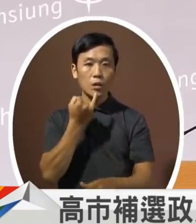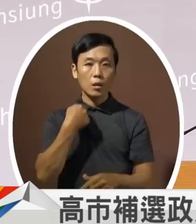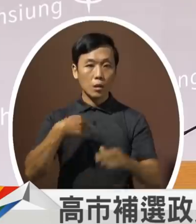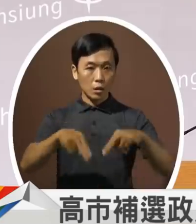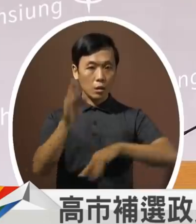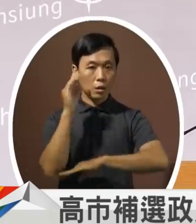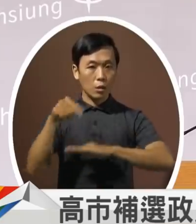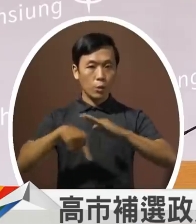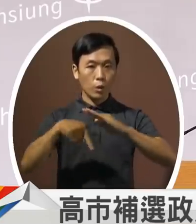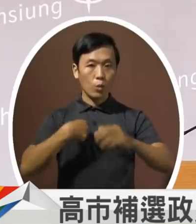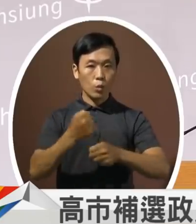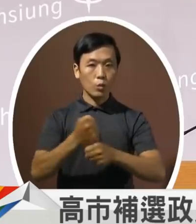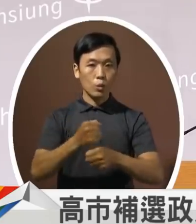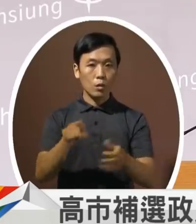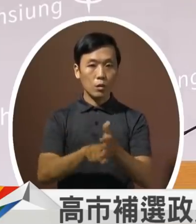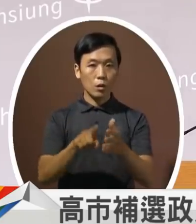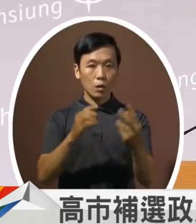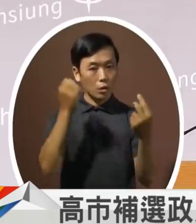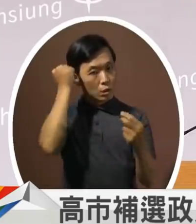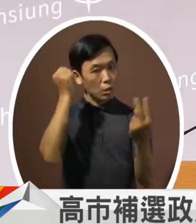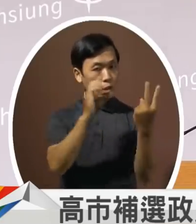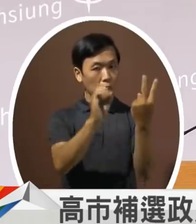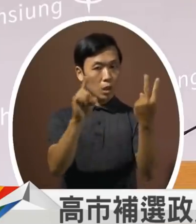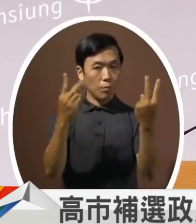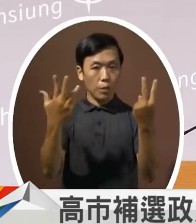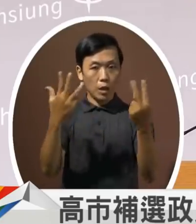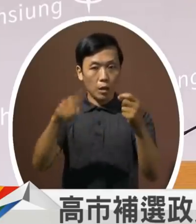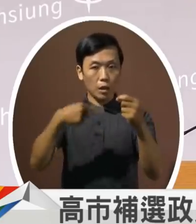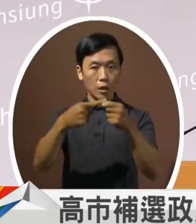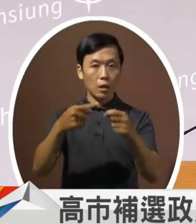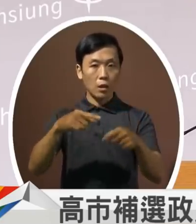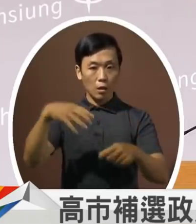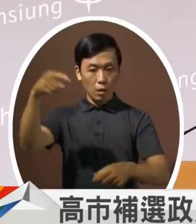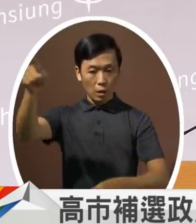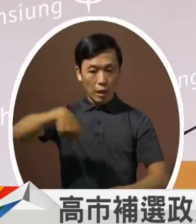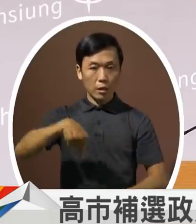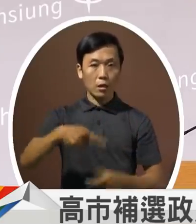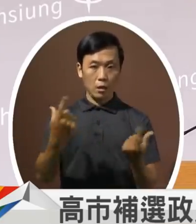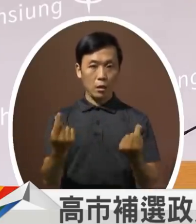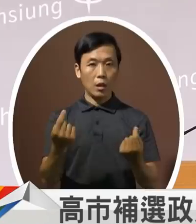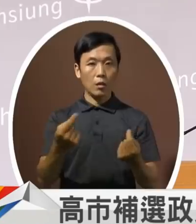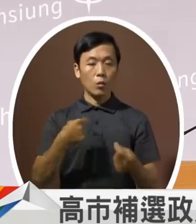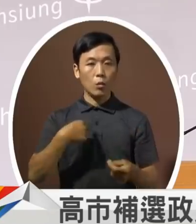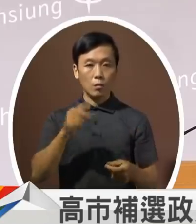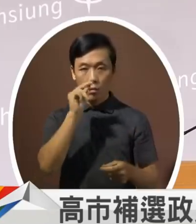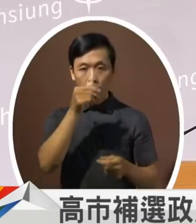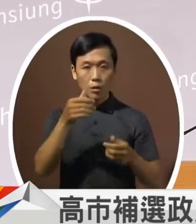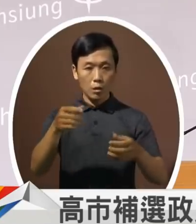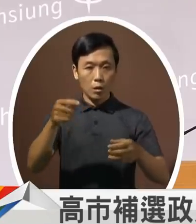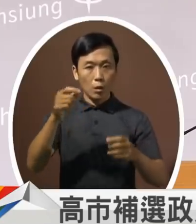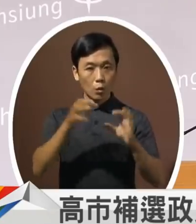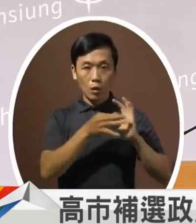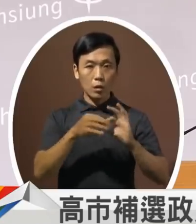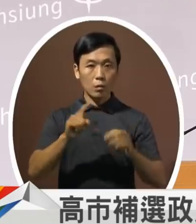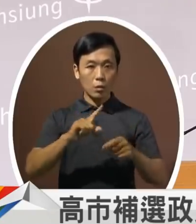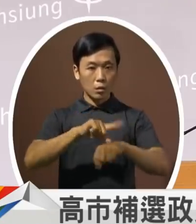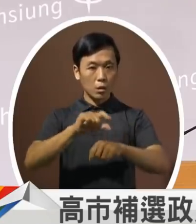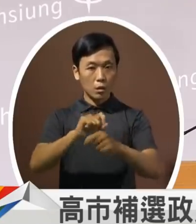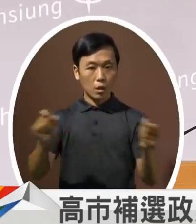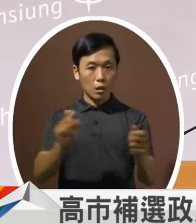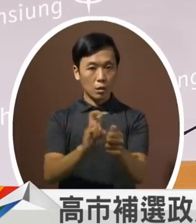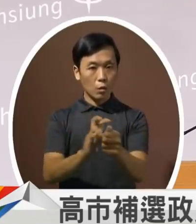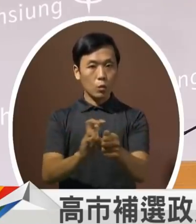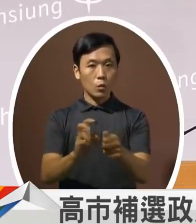解决了一项问题我记得在2018年的时候我在同样的这个地方我们也特别关注到说长照人力的不足